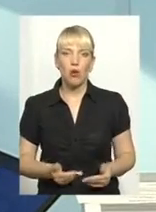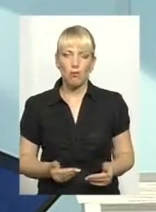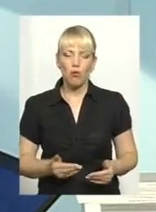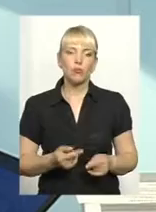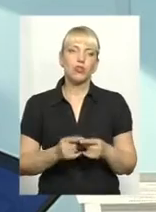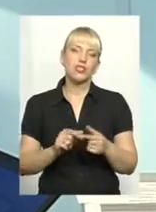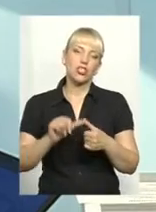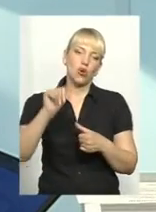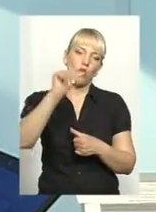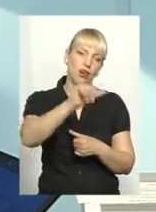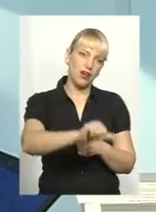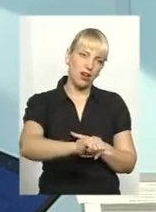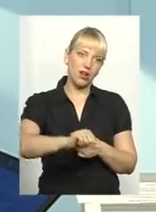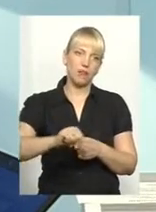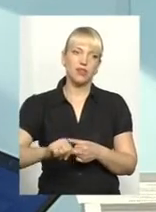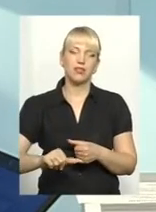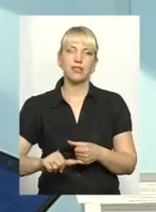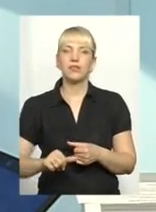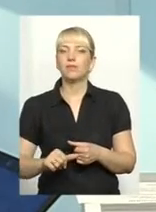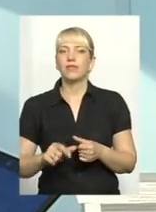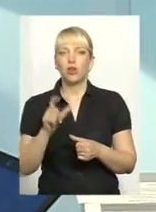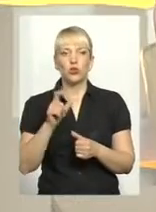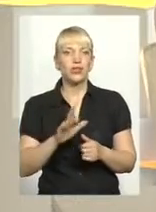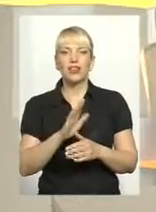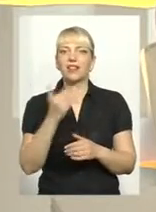окремий член сім'ї, не ваш член сім'ї.